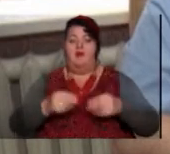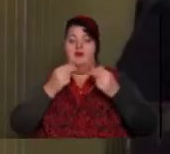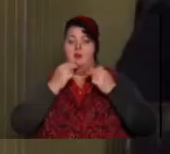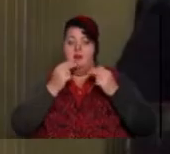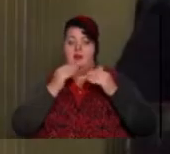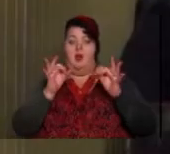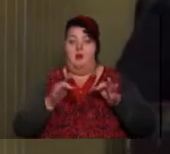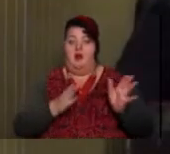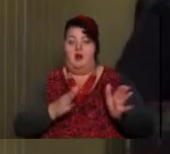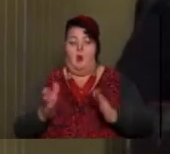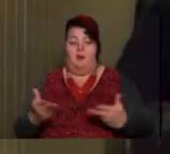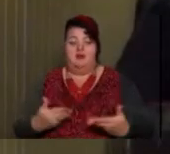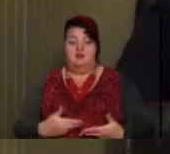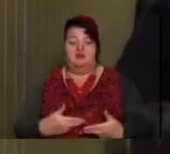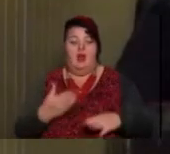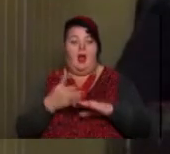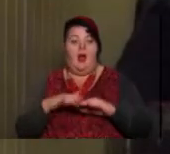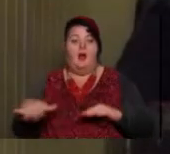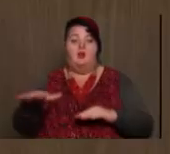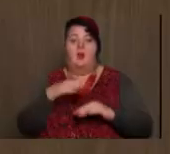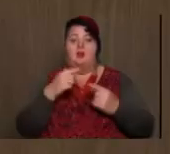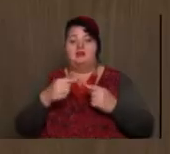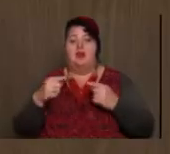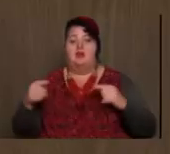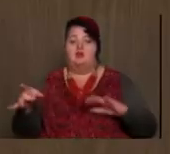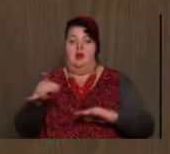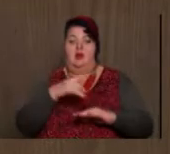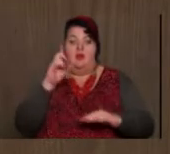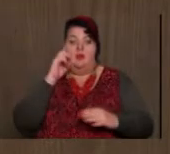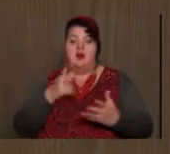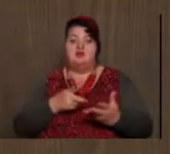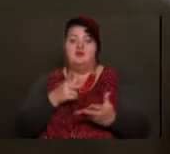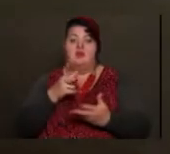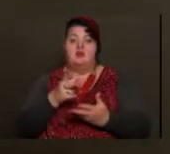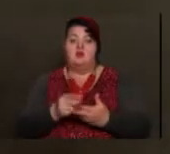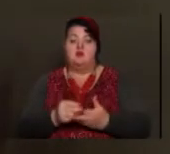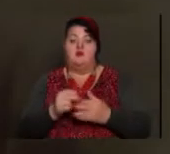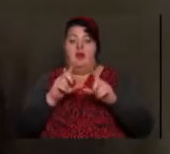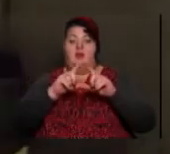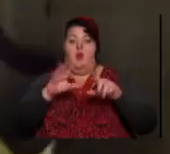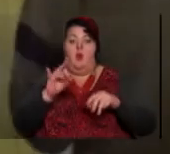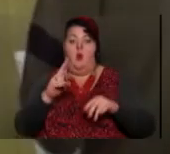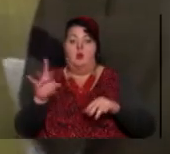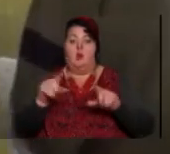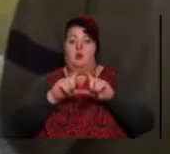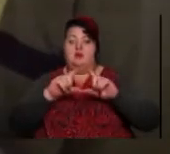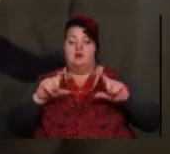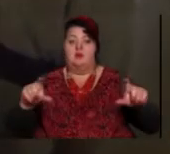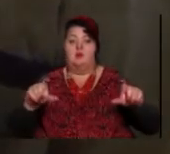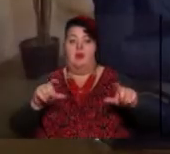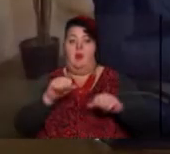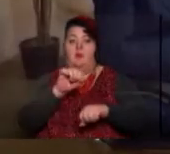образ життя. На Полтавщині та в інших регіонах України держфінансування онкологічних диспансерів припинено у 2016